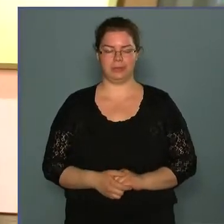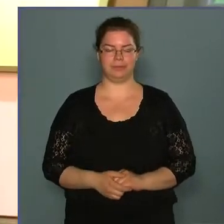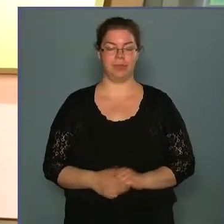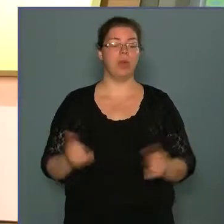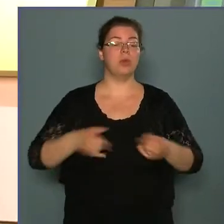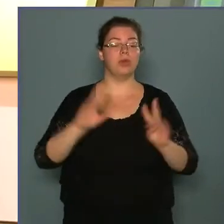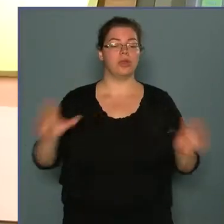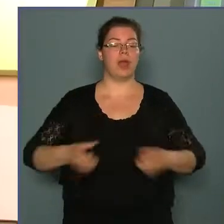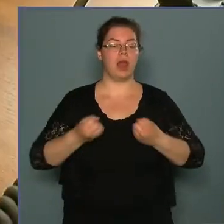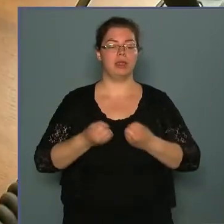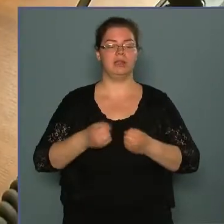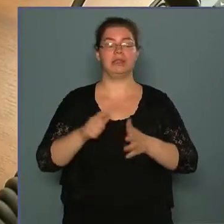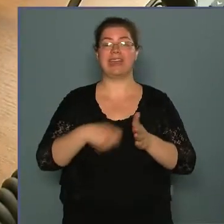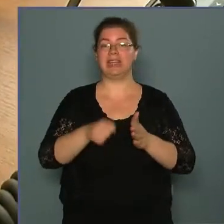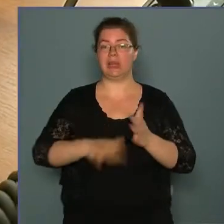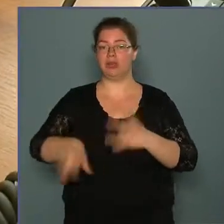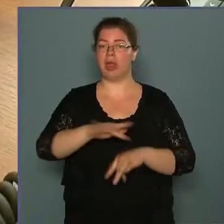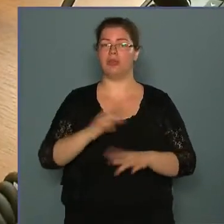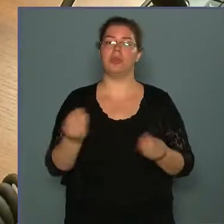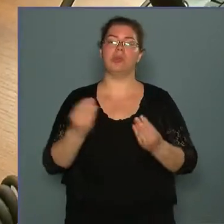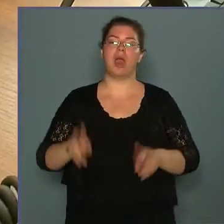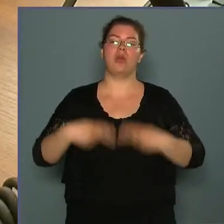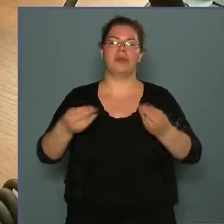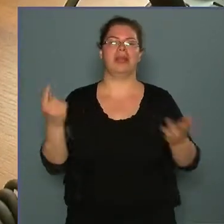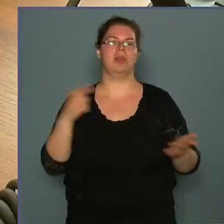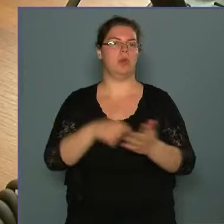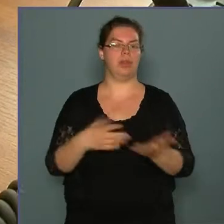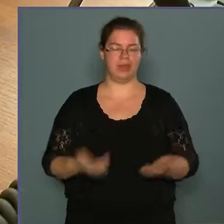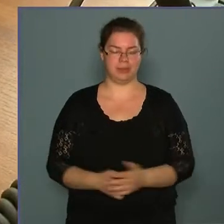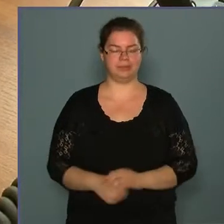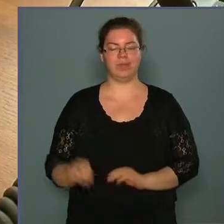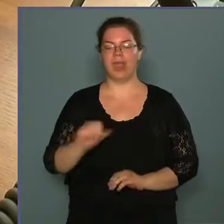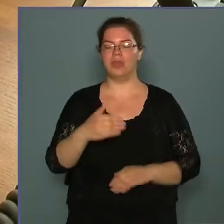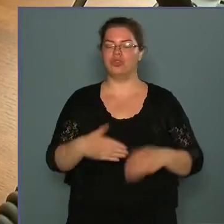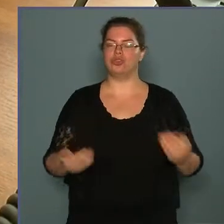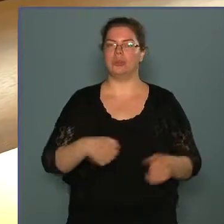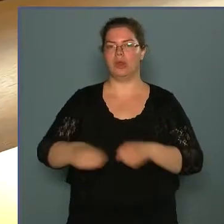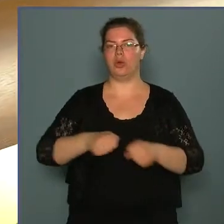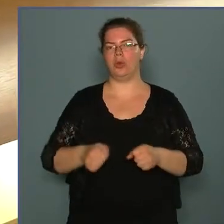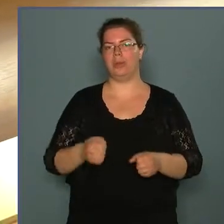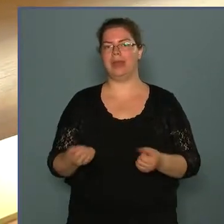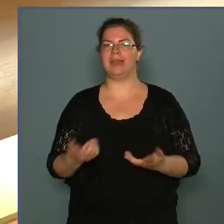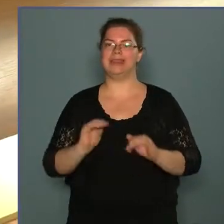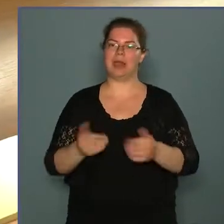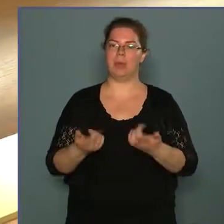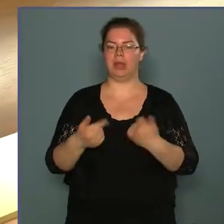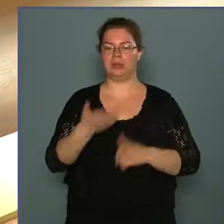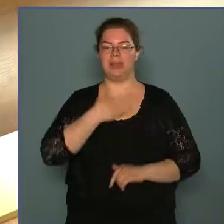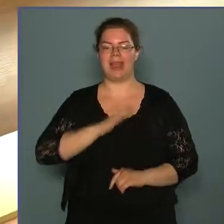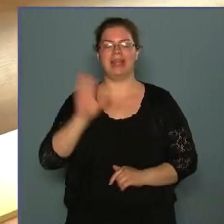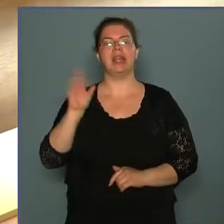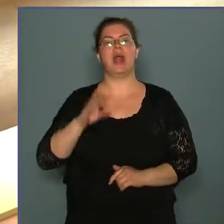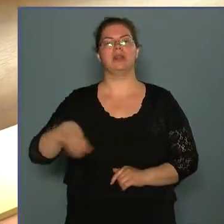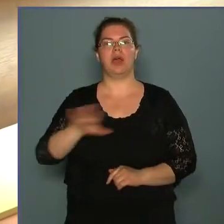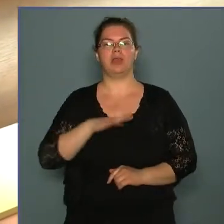Most, hogy kialakították a hírodós helyiséget, mi a következő céljuk? Elsősorban önkormányzati támogatásból szeretném felújítatni a laktanya